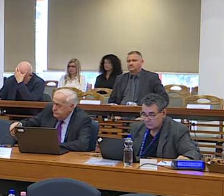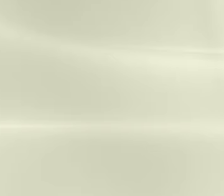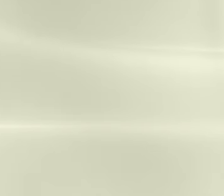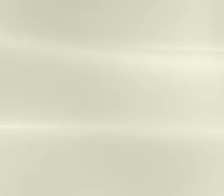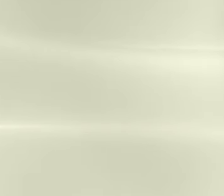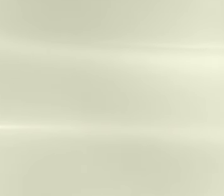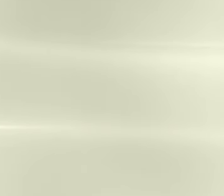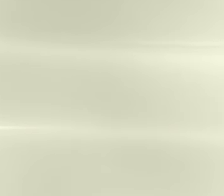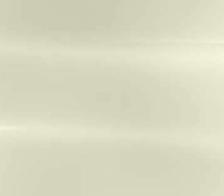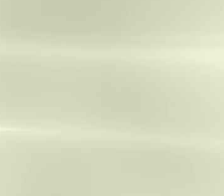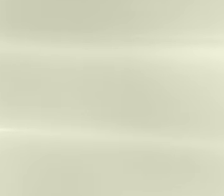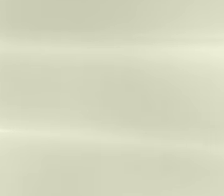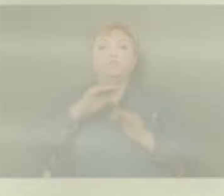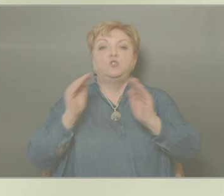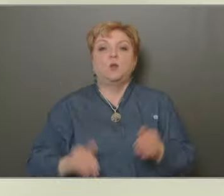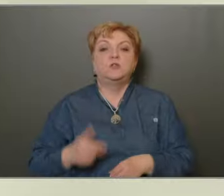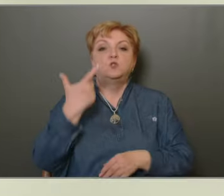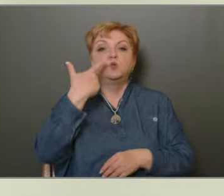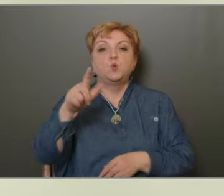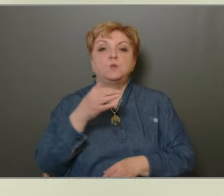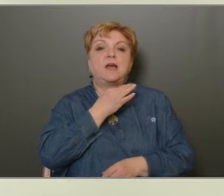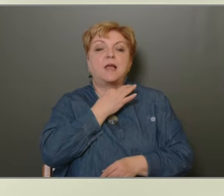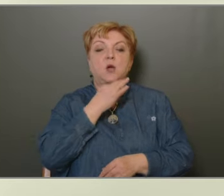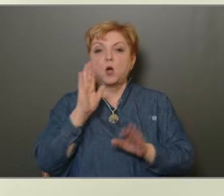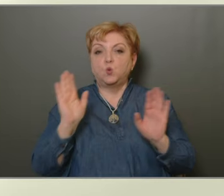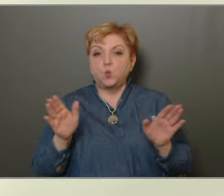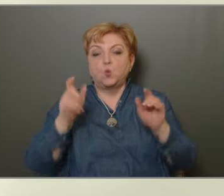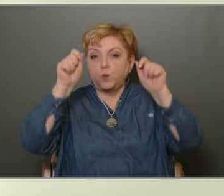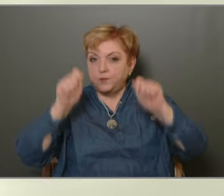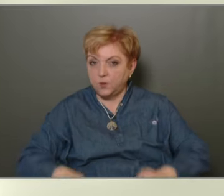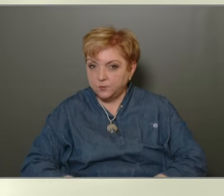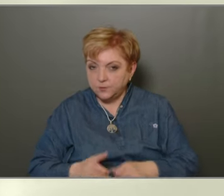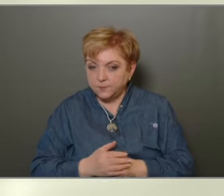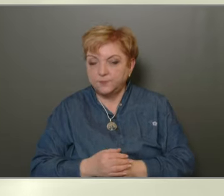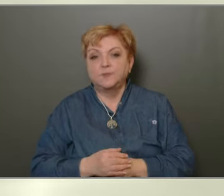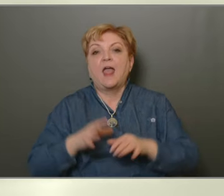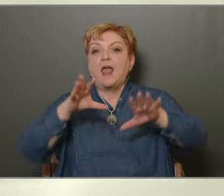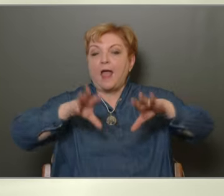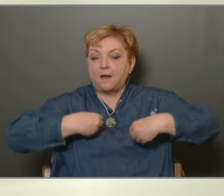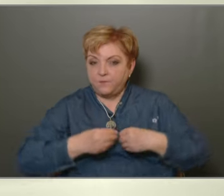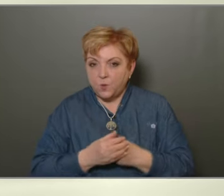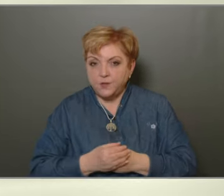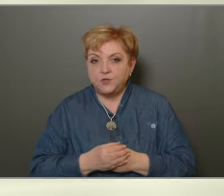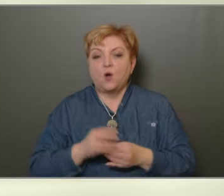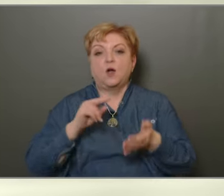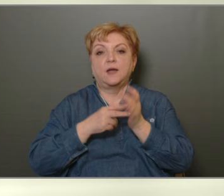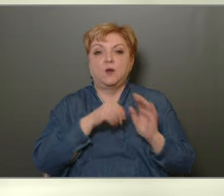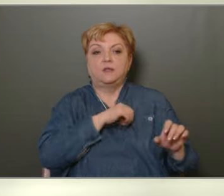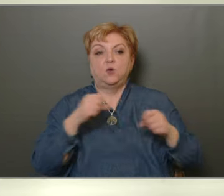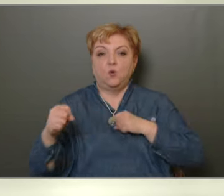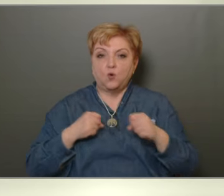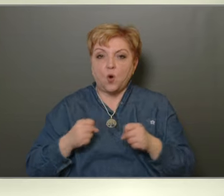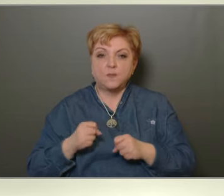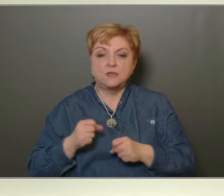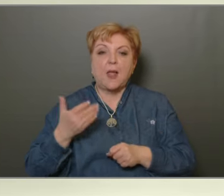Képviselőtestület 20 egyhangúan úgy dönt, hogy elfogadja a kerületi